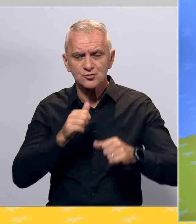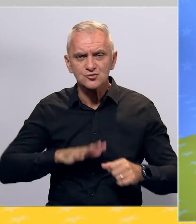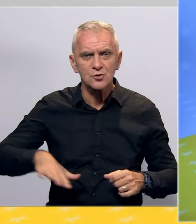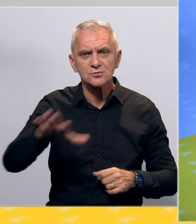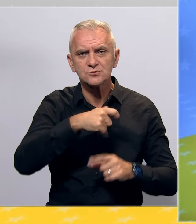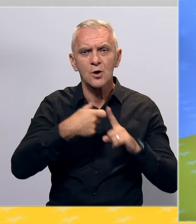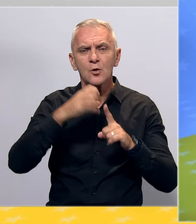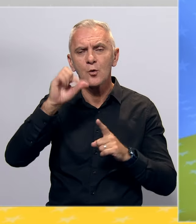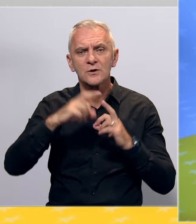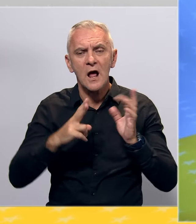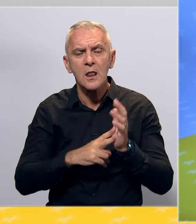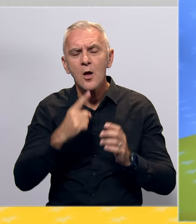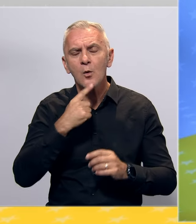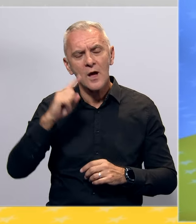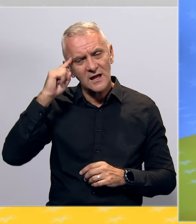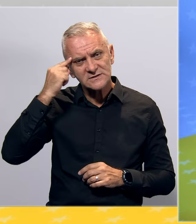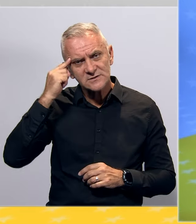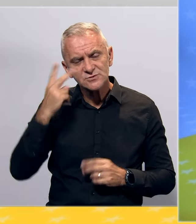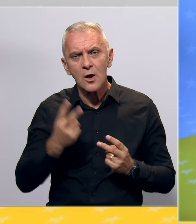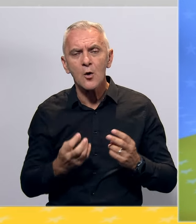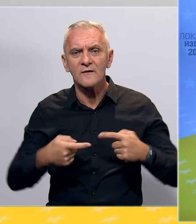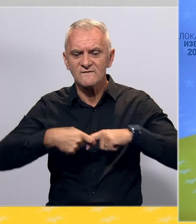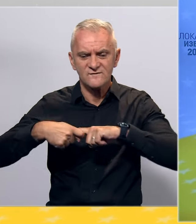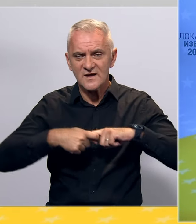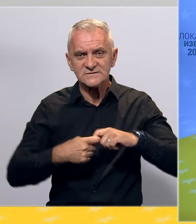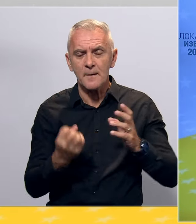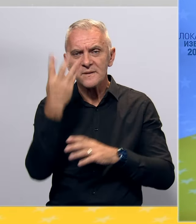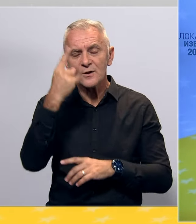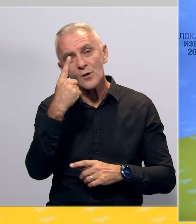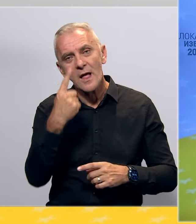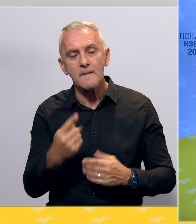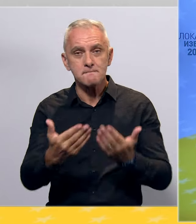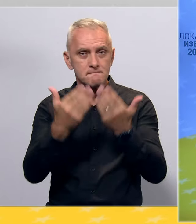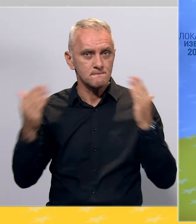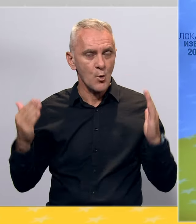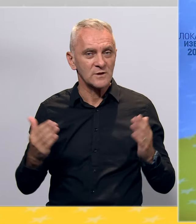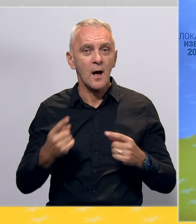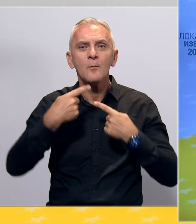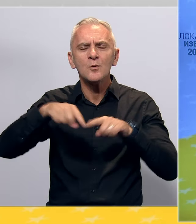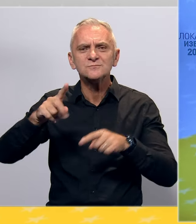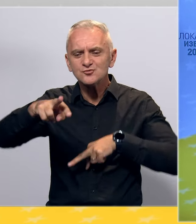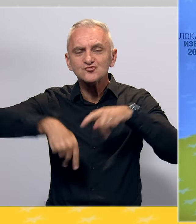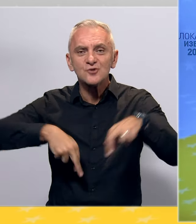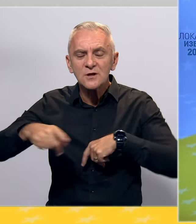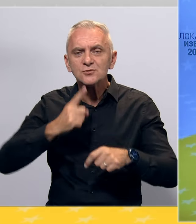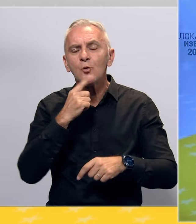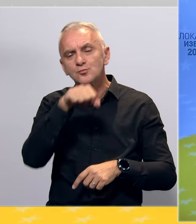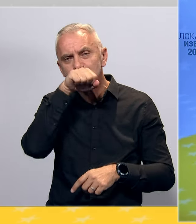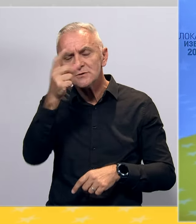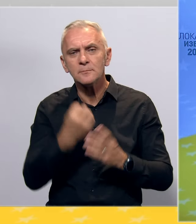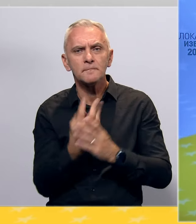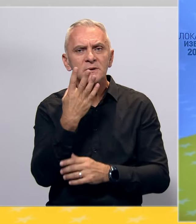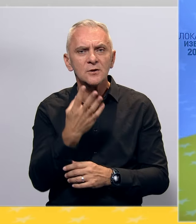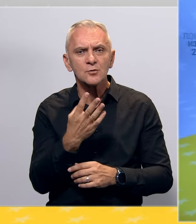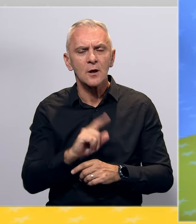Goli Koran, koja je zamišljena kao spoj prirode i moderno uređenog prostora za šetače i ljubitelje prirode sa raznovrsnim